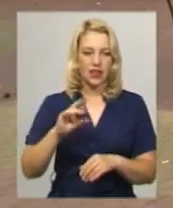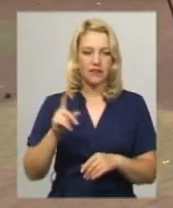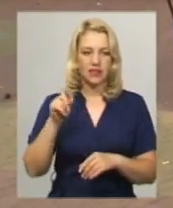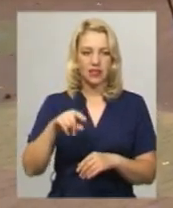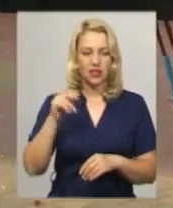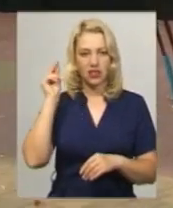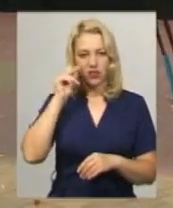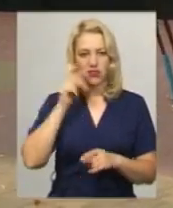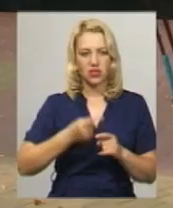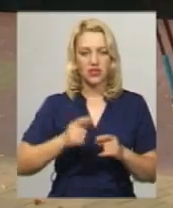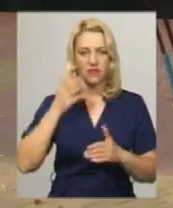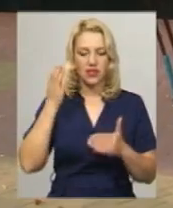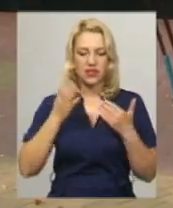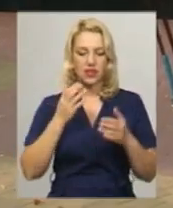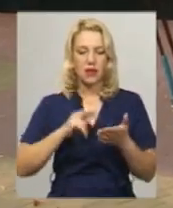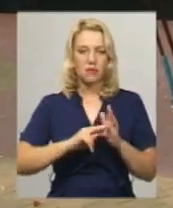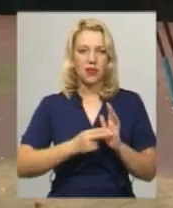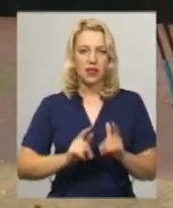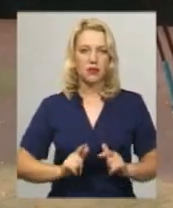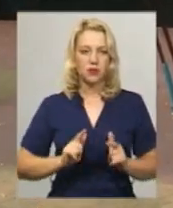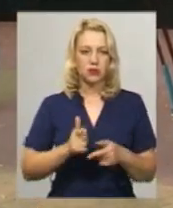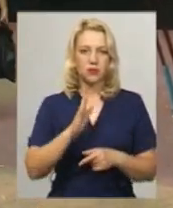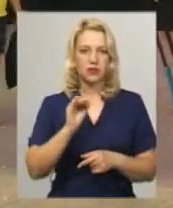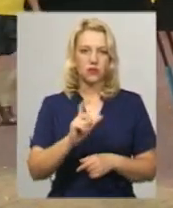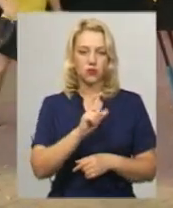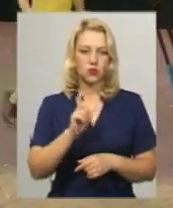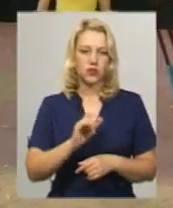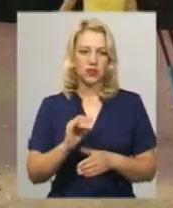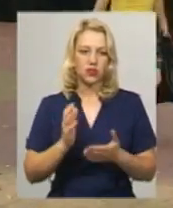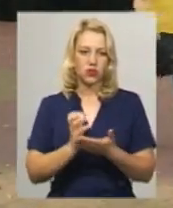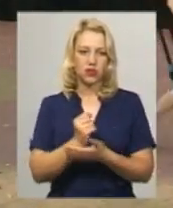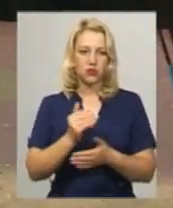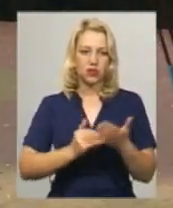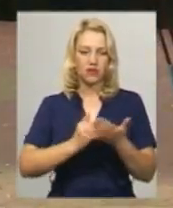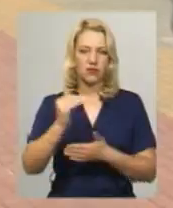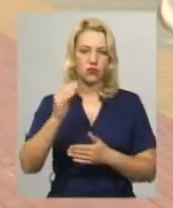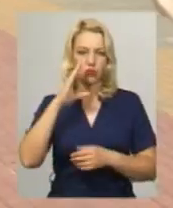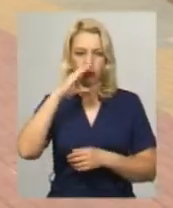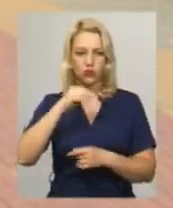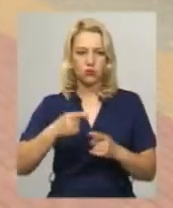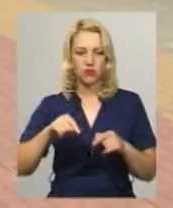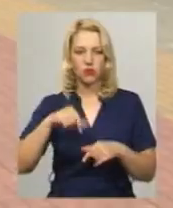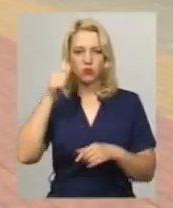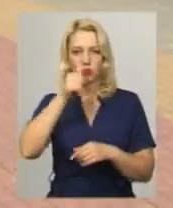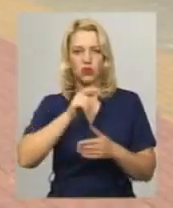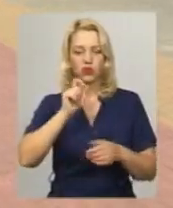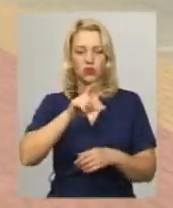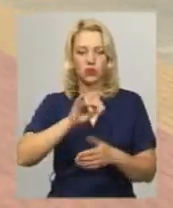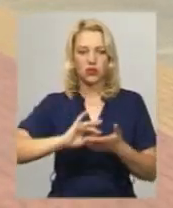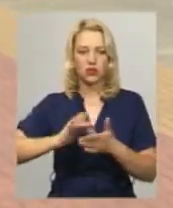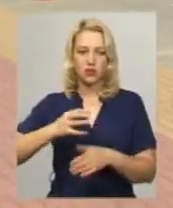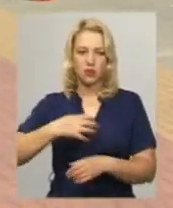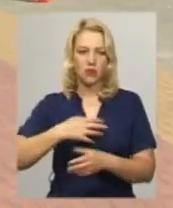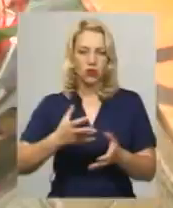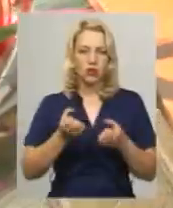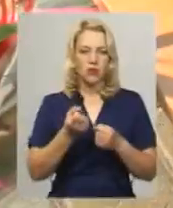навчання – це весело. Плани – поступити в вуз і досягнути високого успіху. Цього року золоті та срібні медалі отримали